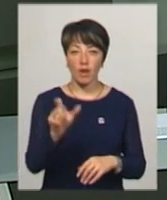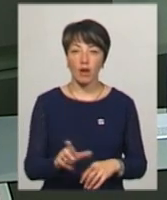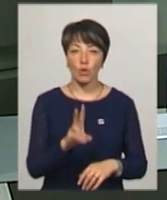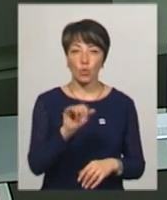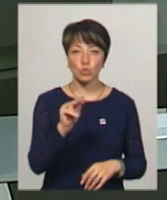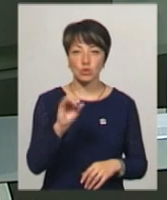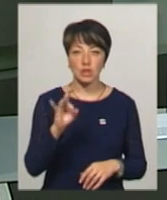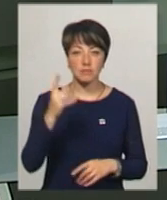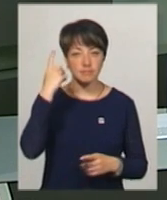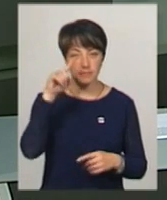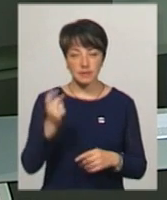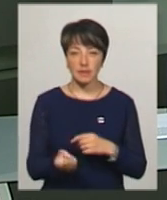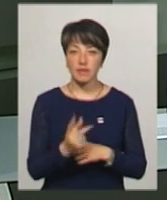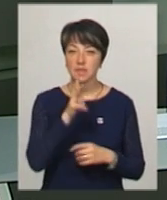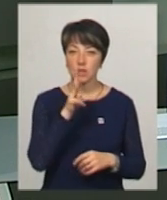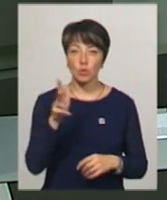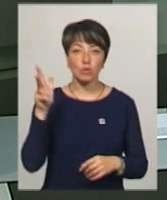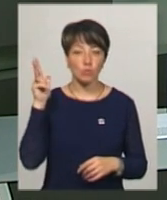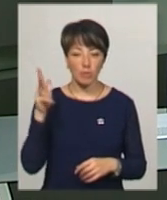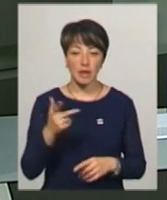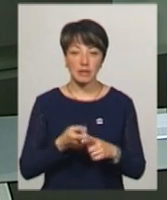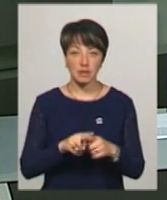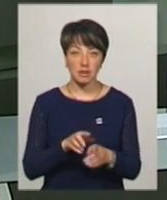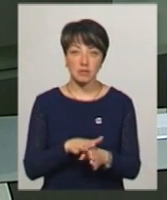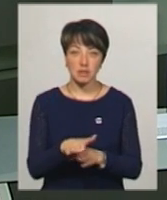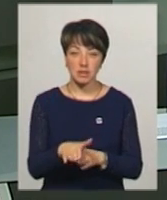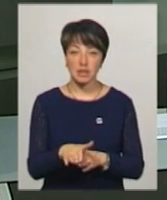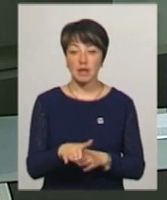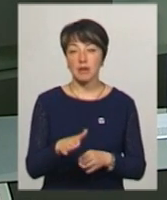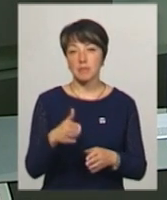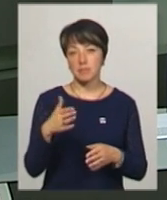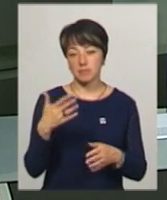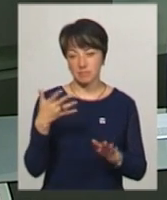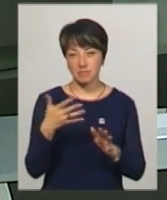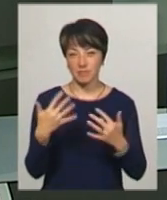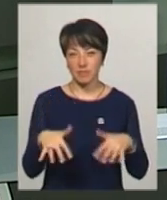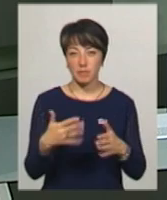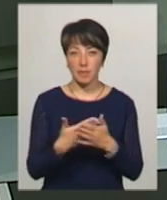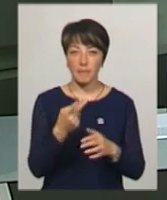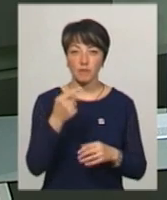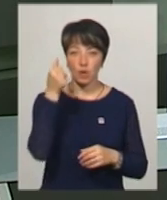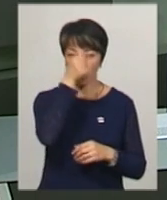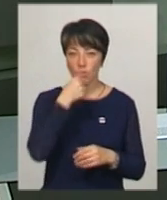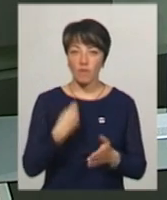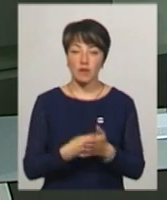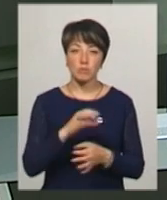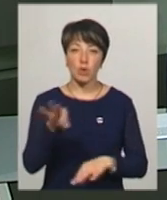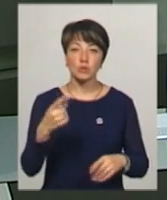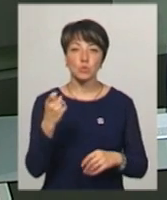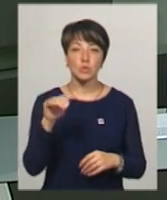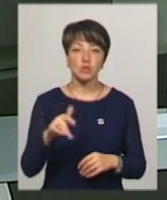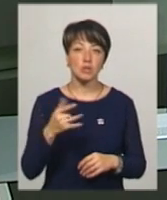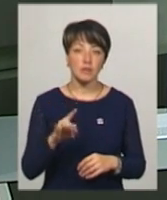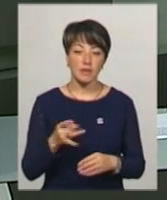його словами, задумка з'явилась три роки тому, а на її реалізацію з перервами пішло півтора року. Вертість проєкту – близько 100 тисяч